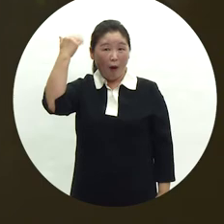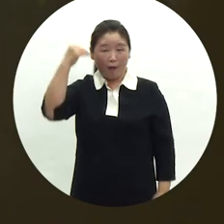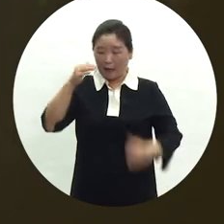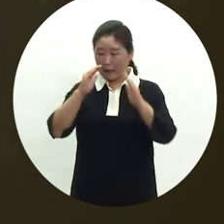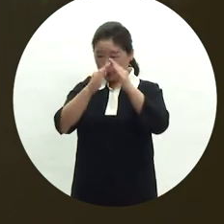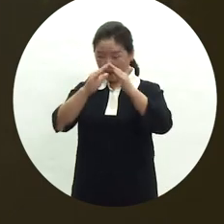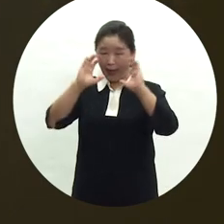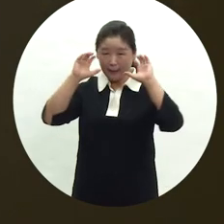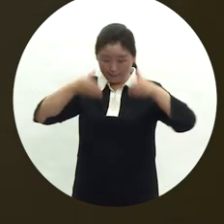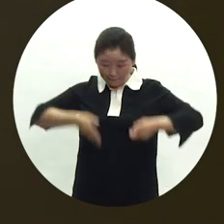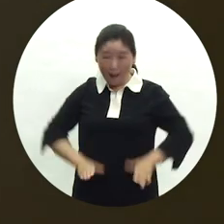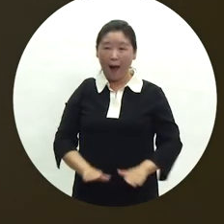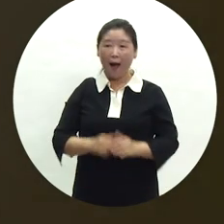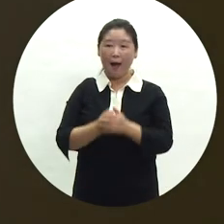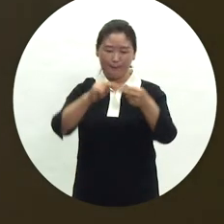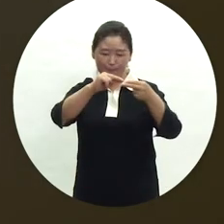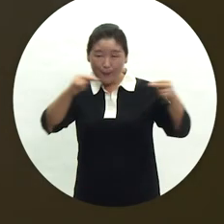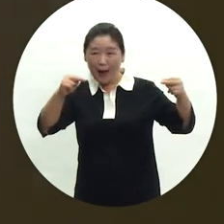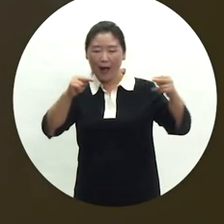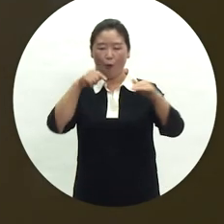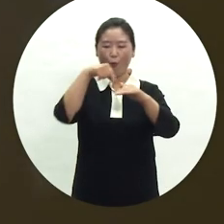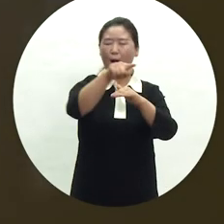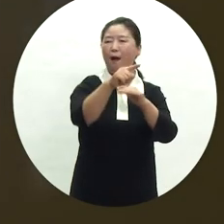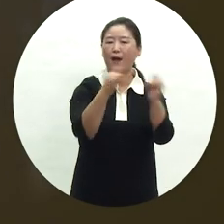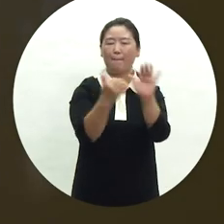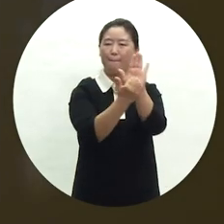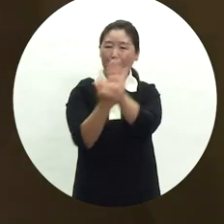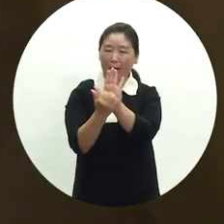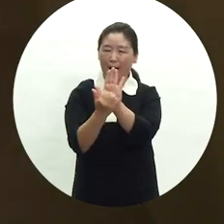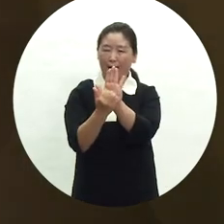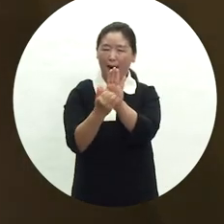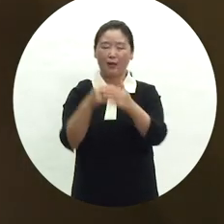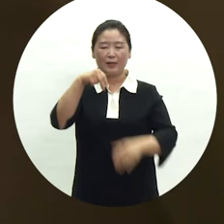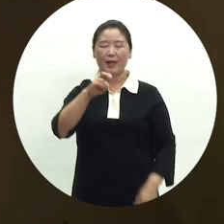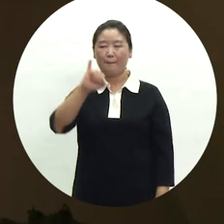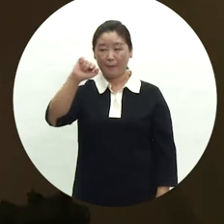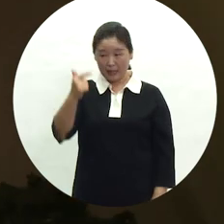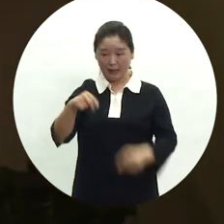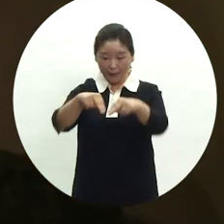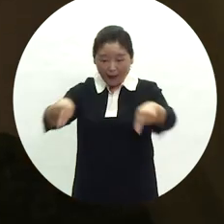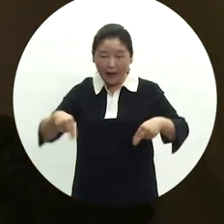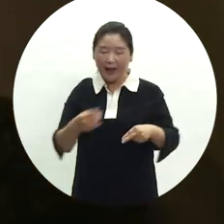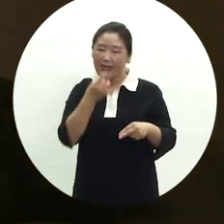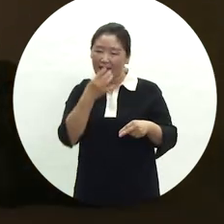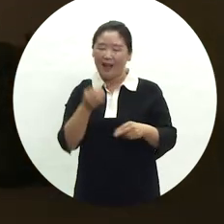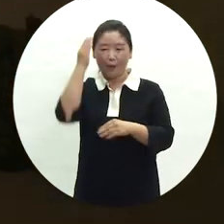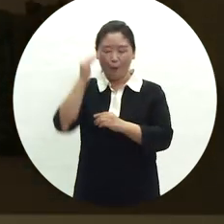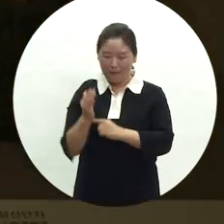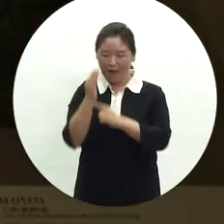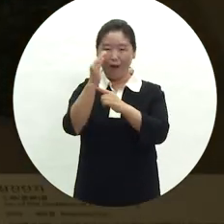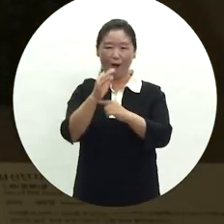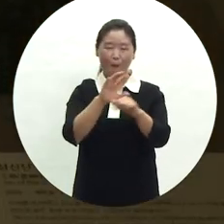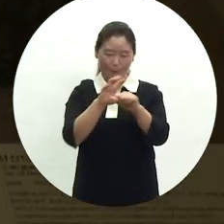집에서 아이를 낳으면 금줄을 쳐 외부인의 출입을 막았고 삼신상에 차려놓았던 쌀과 미역으로